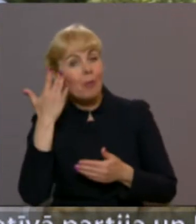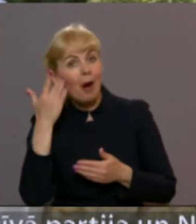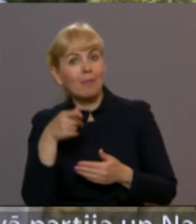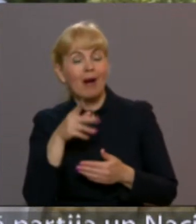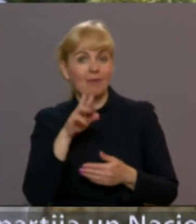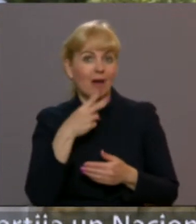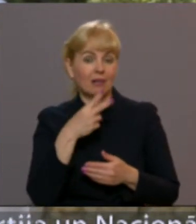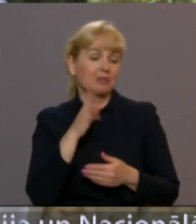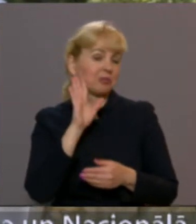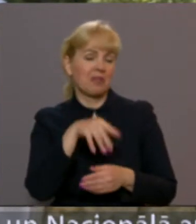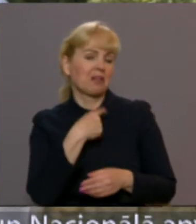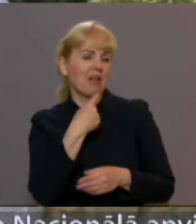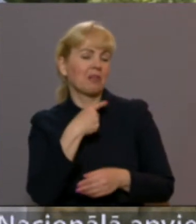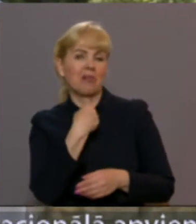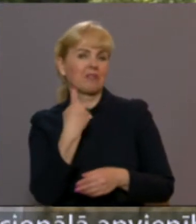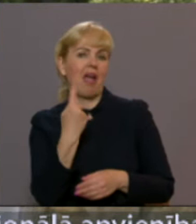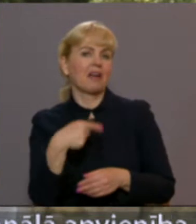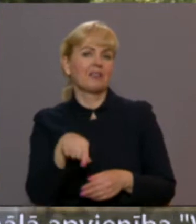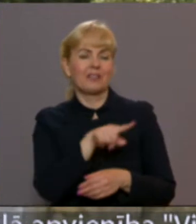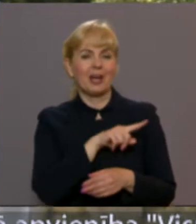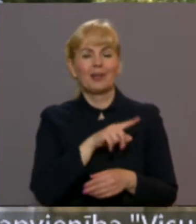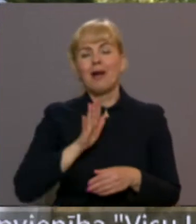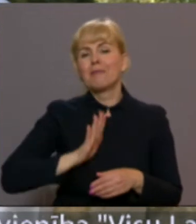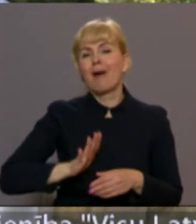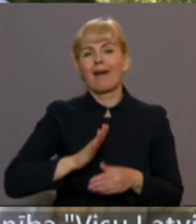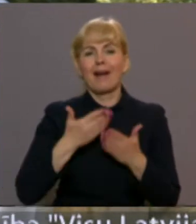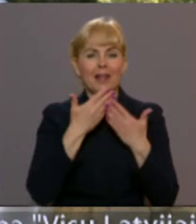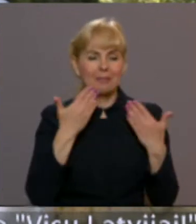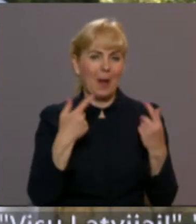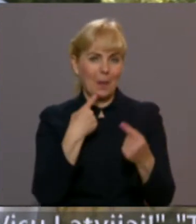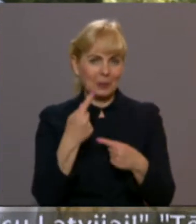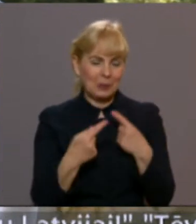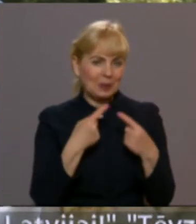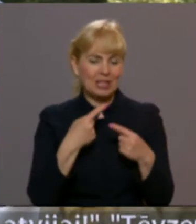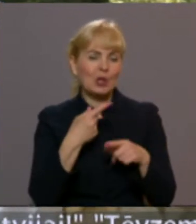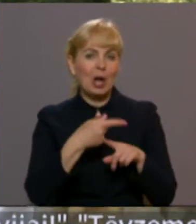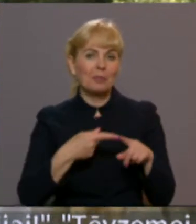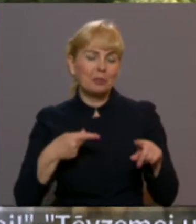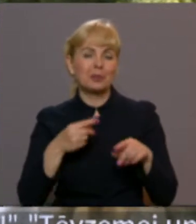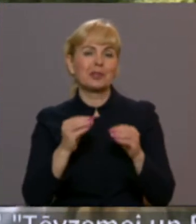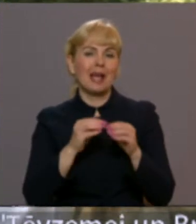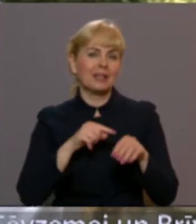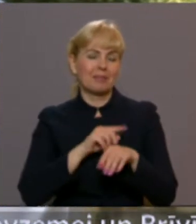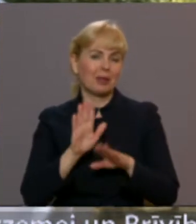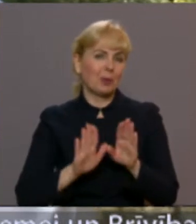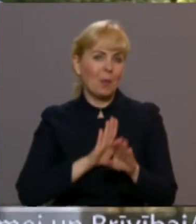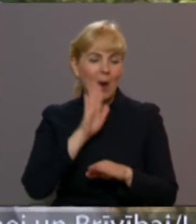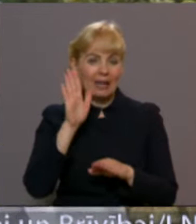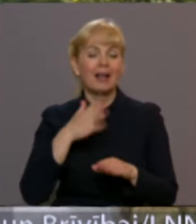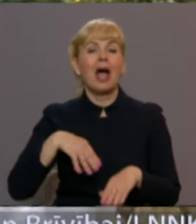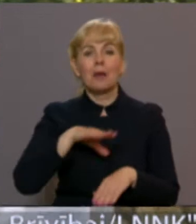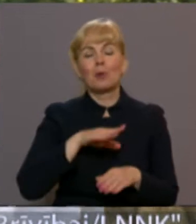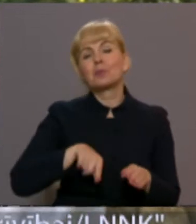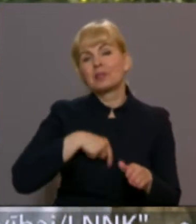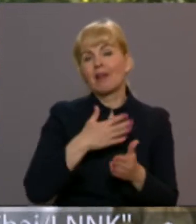jūs jau varētu arī ne ar vienu nerunāt. Vēl pagaidām neesam runājuši, jo ir vēl tikai pusē desmit no rīta. Bet mums ir